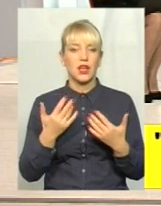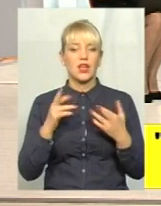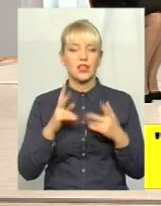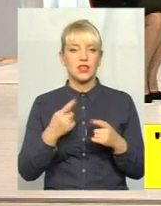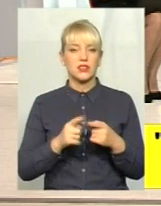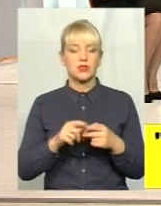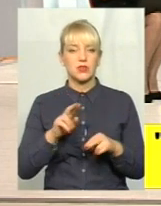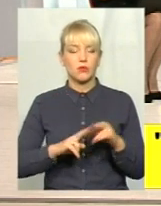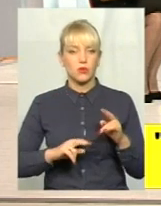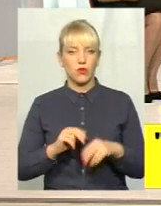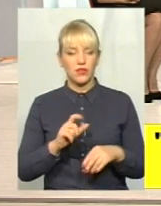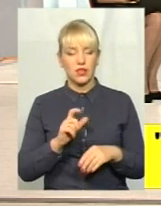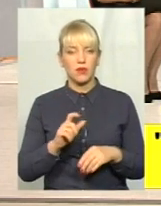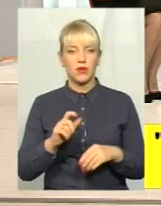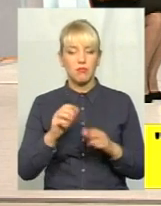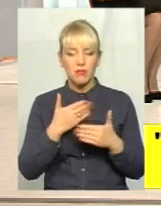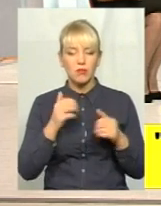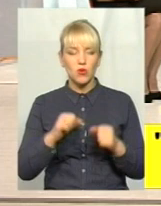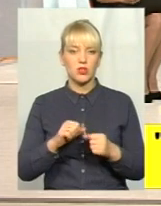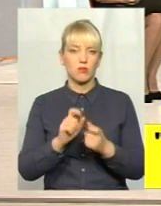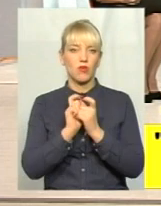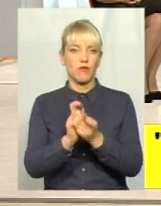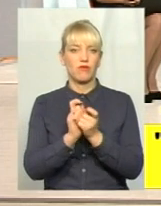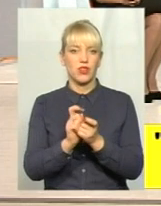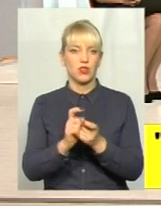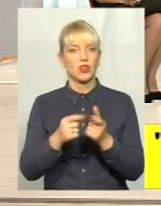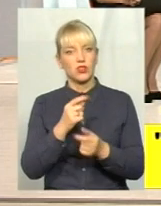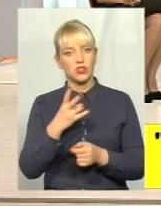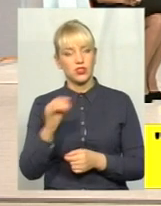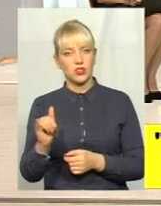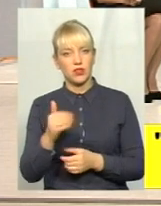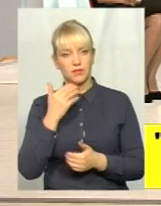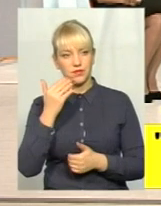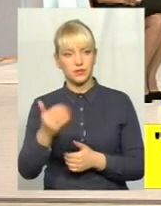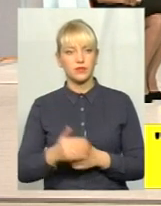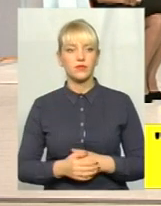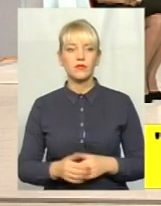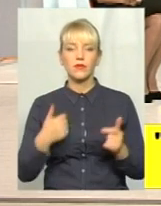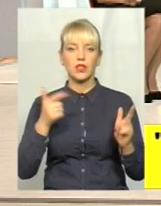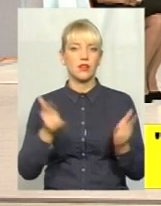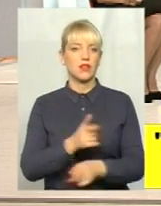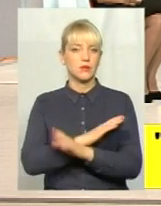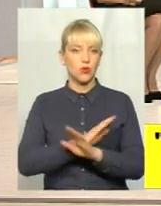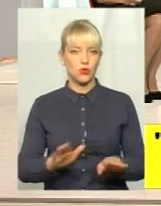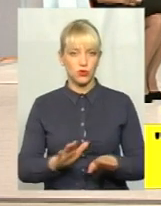забудовниками ми можемо вести війну чи ні? Ну, трішечки не погоджуся з